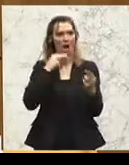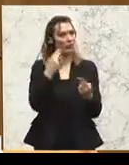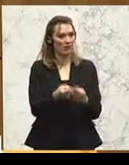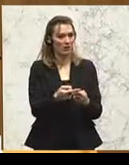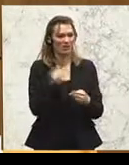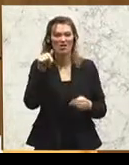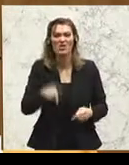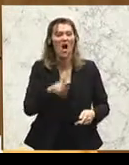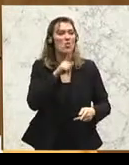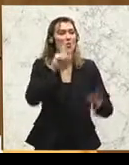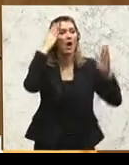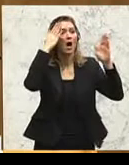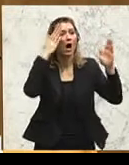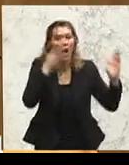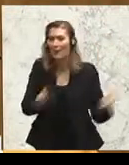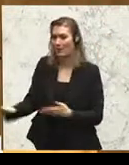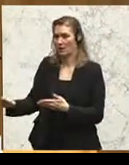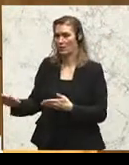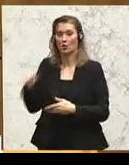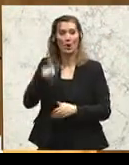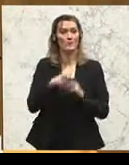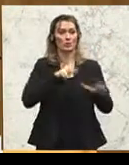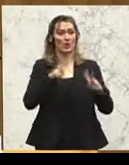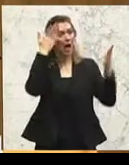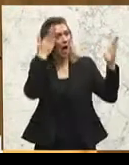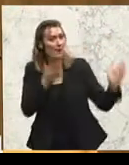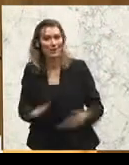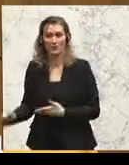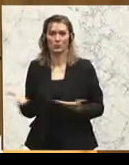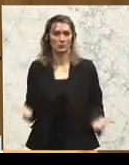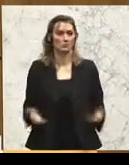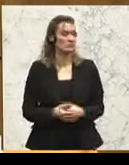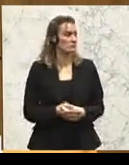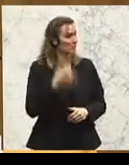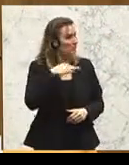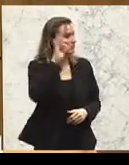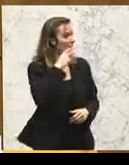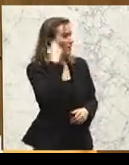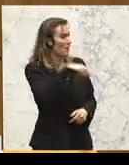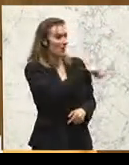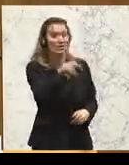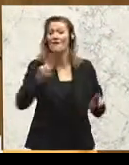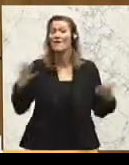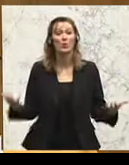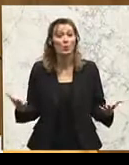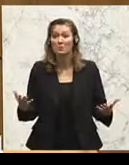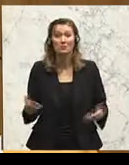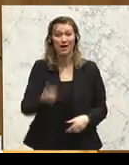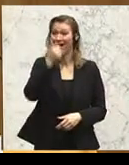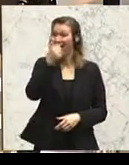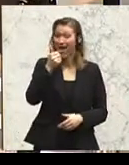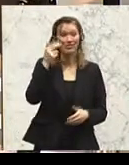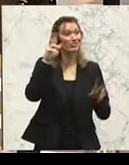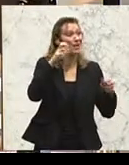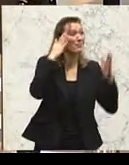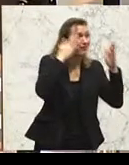reines Ablenkungsmanöver dieser Bundesregierung ist, meine sehr geehrten Damen und Herren. Weil Sie nicht ein und nicht aufwissen,